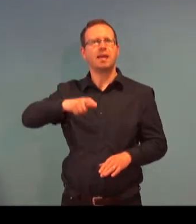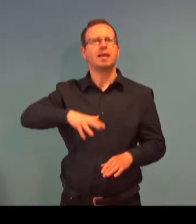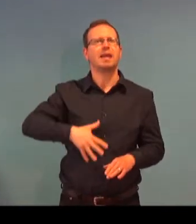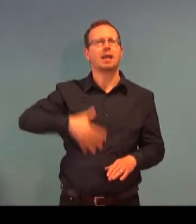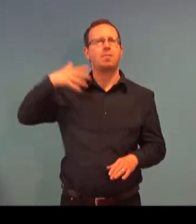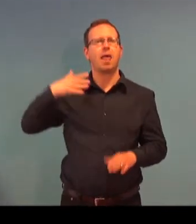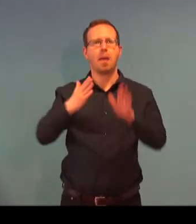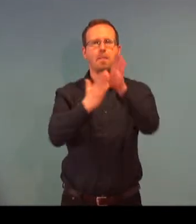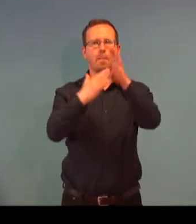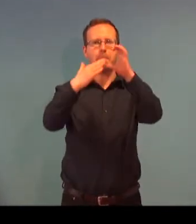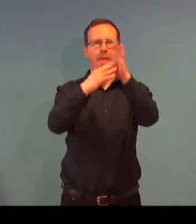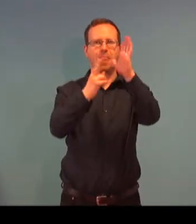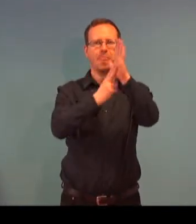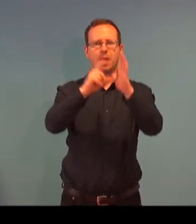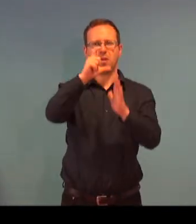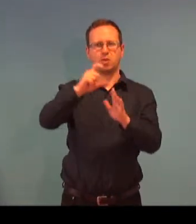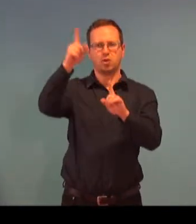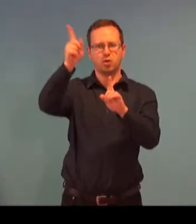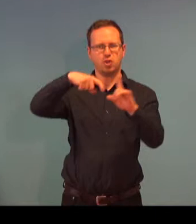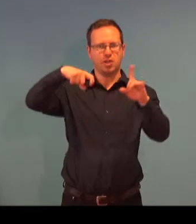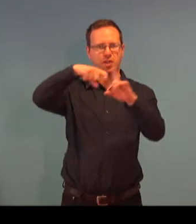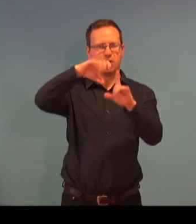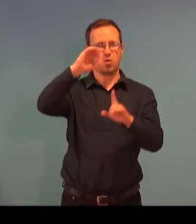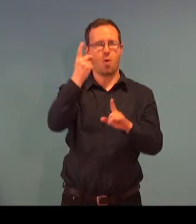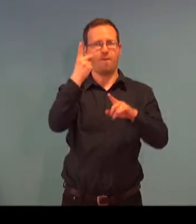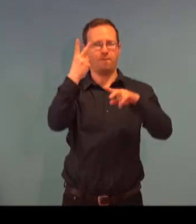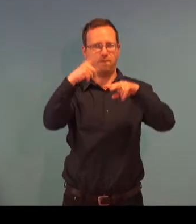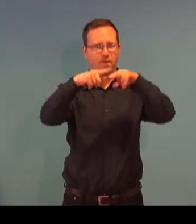Jak vidíte, ne všechno je obrazek, a zdaleka